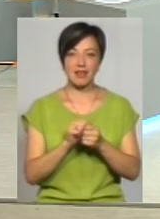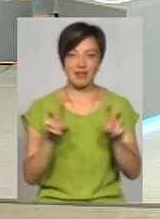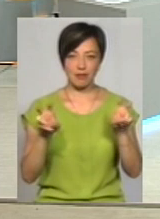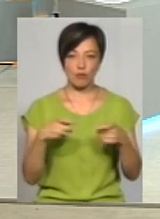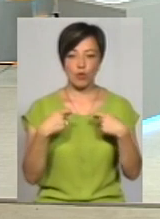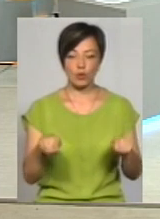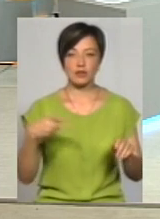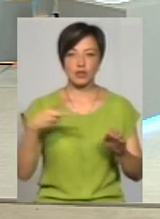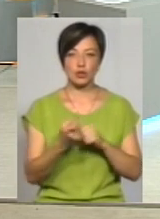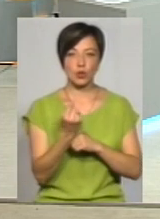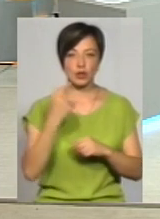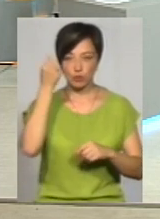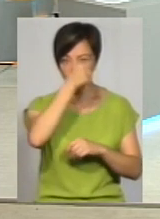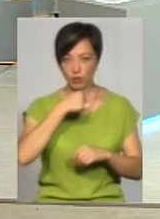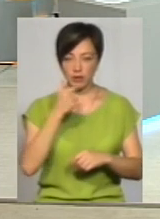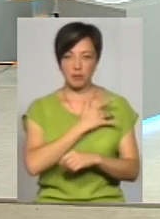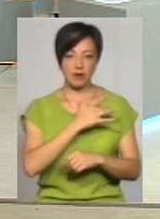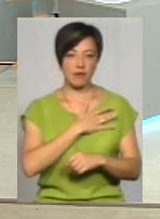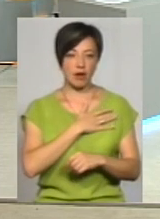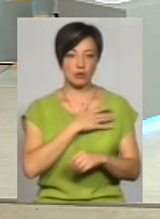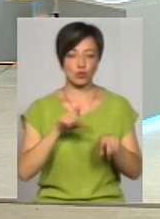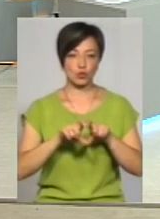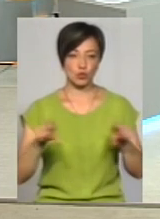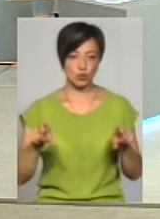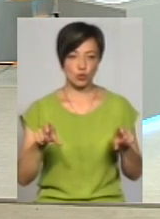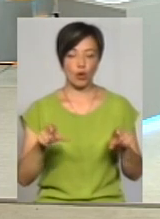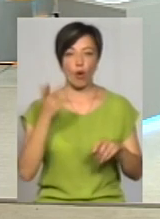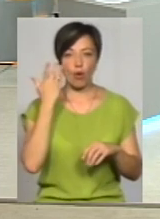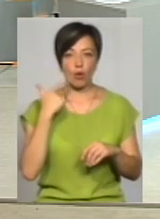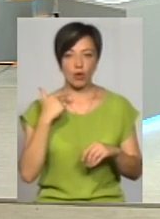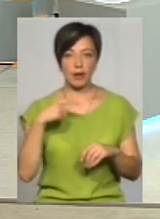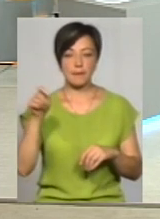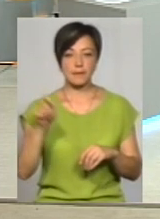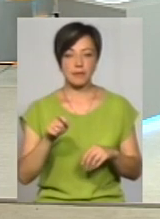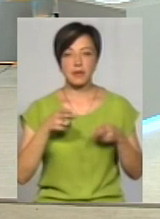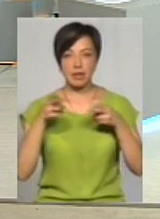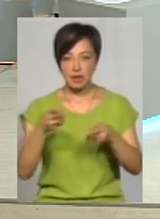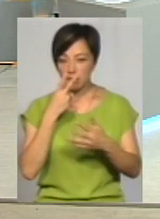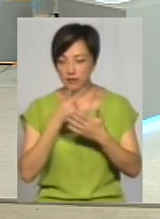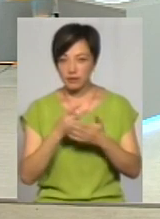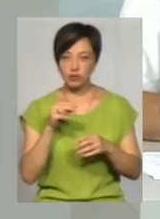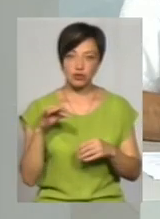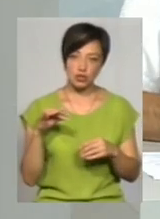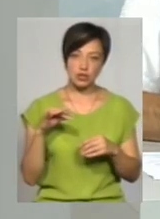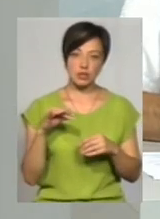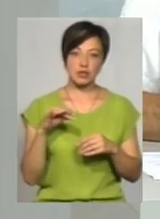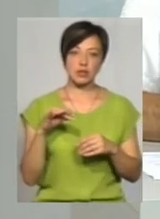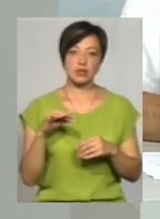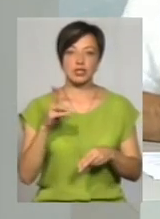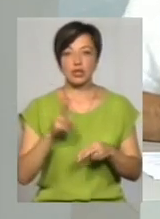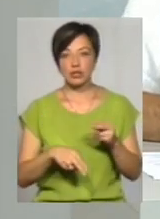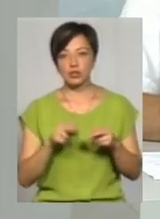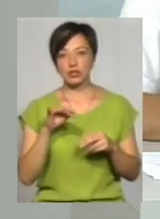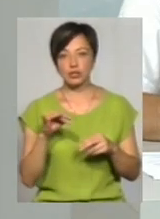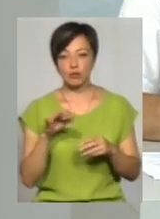ще в 2011 році в приватну структуру. Коли ми приїхали туди дивитися, чим воно закінчиться,